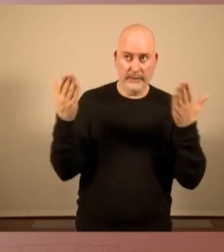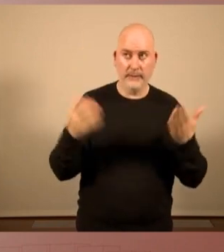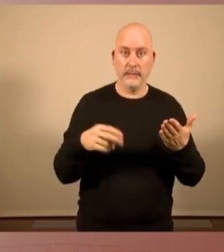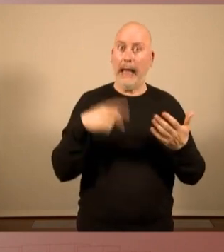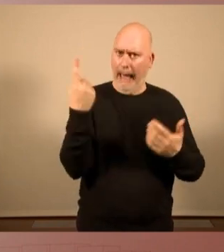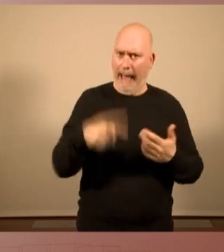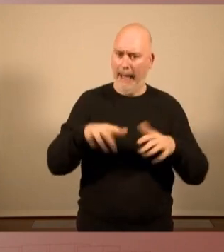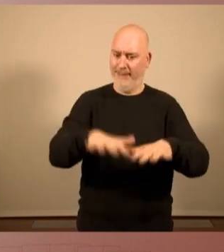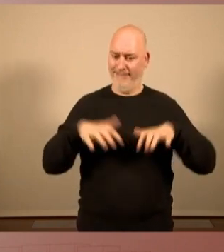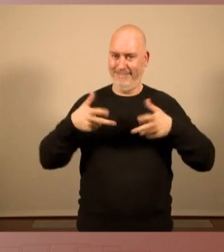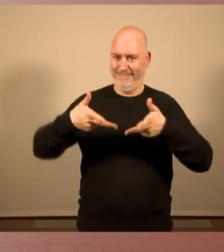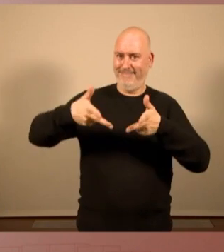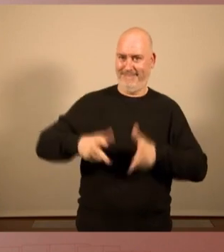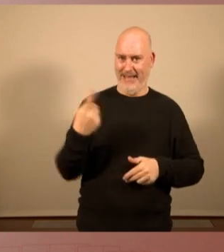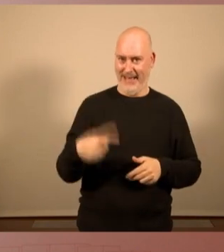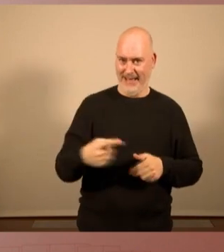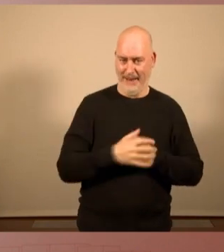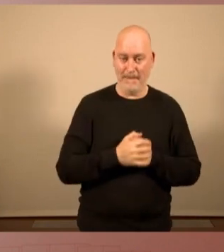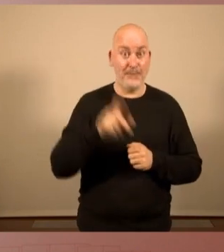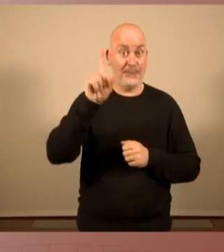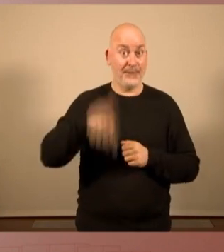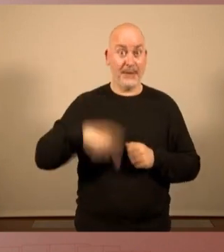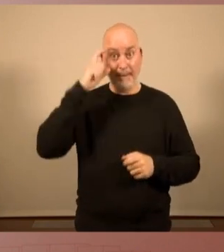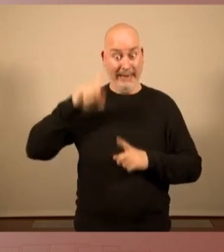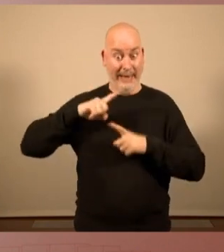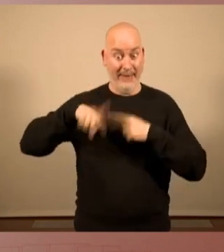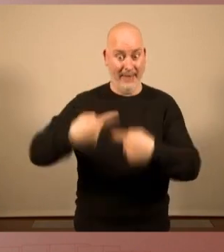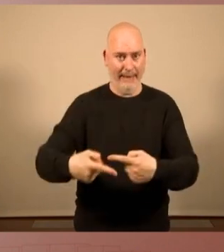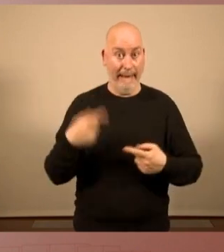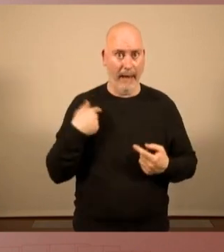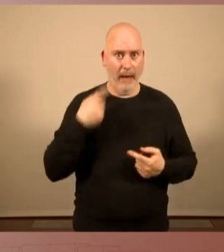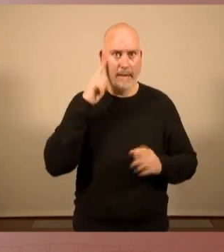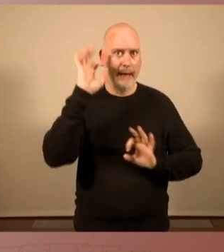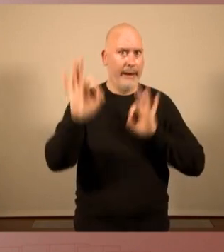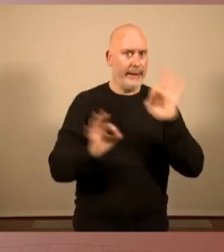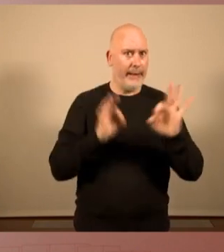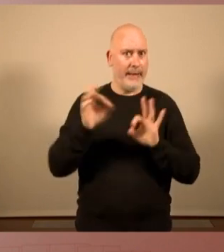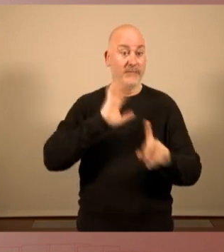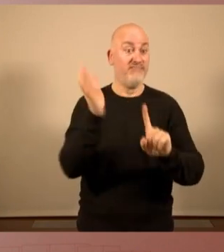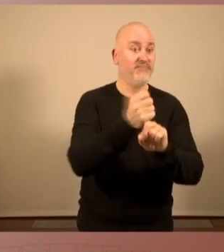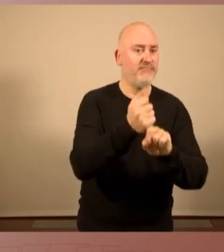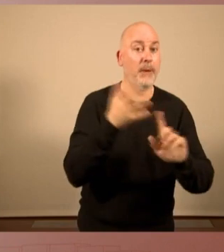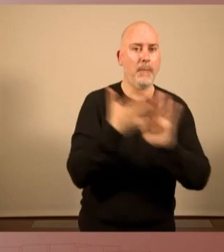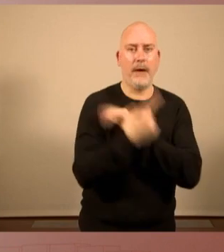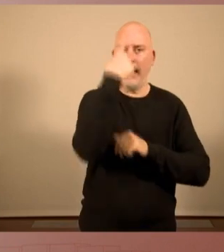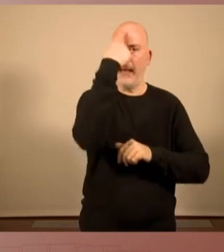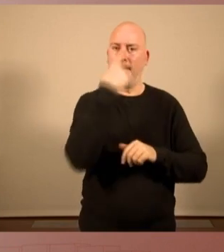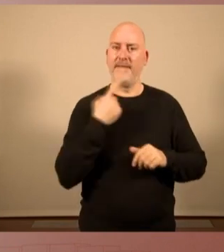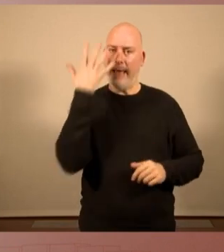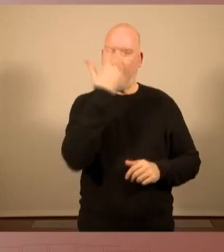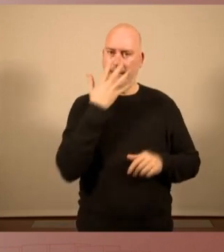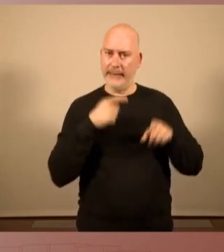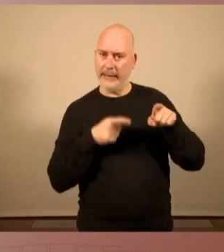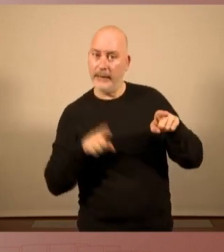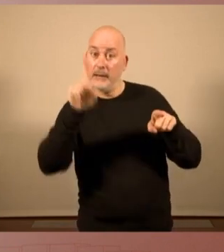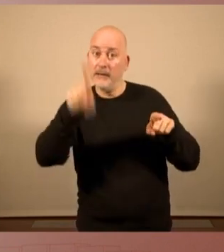sala. També a les que cada dia correu el risc de ser identificades per perfil ètnic, a les que esteu tancades a